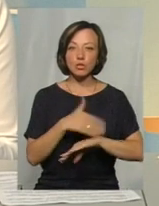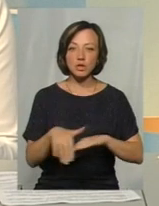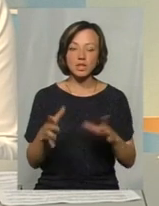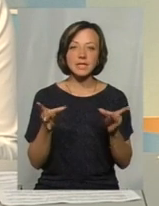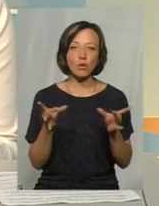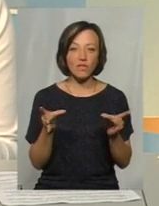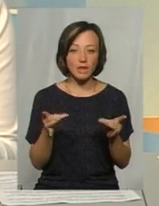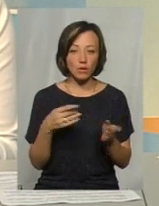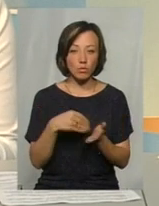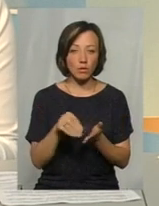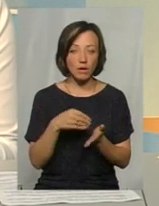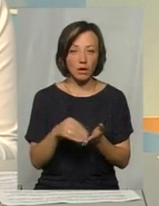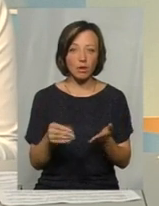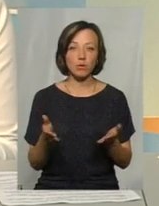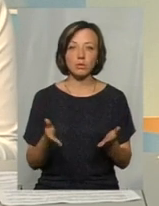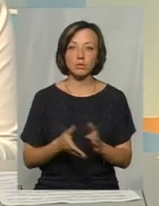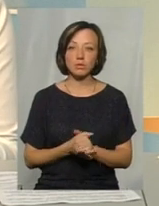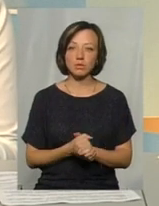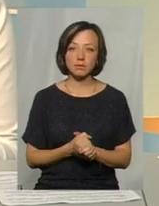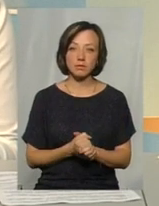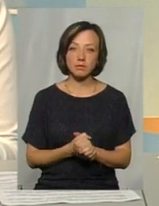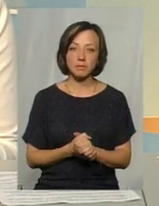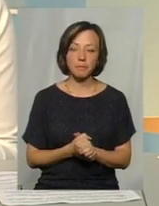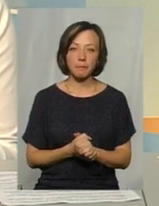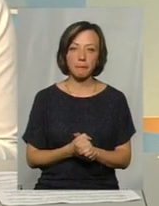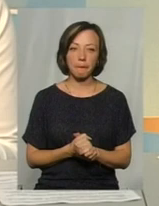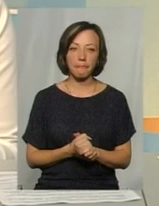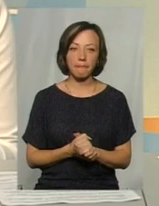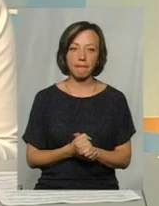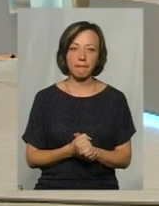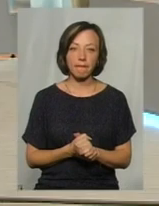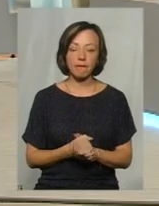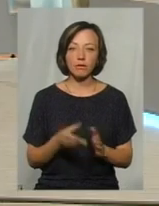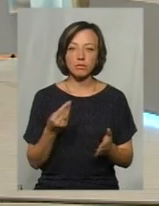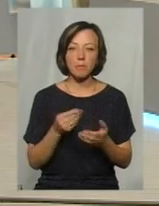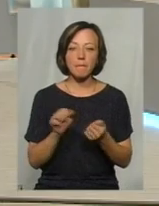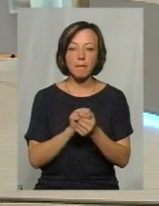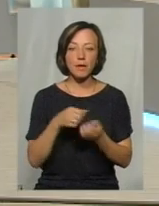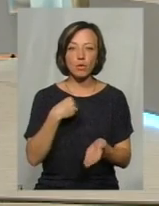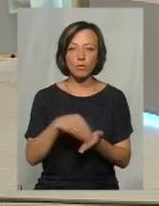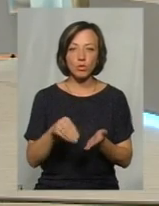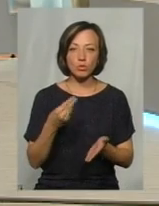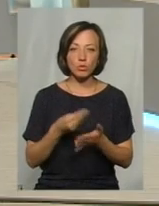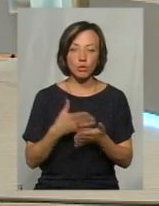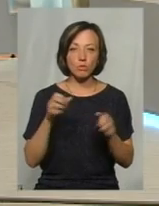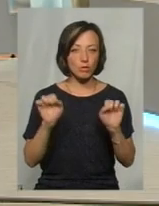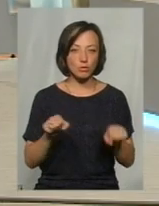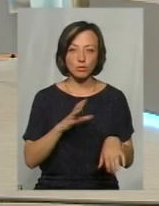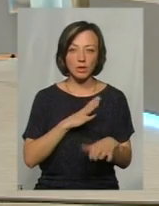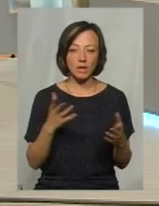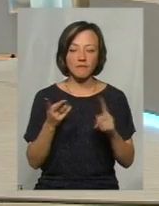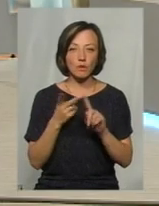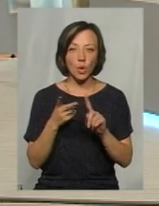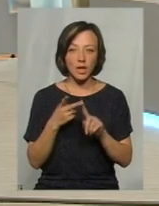зарубіжній сировині. Чи папір саме вони купують за кордоном? Папір купують. Ну, це може бути якась